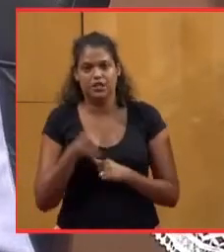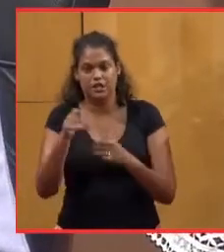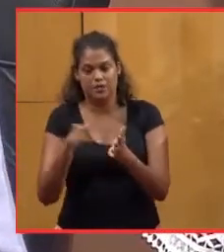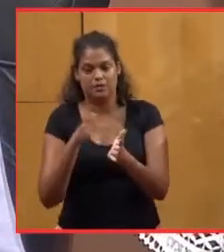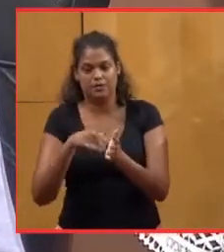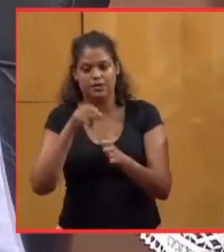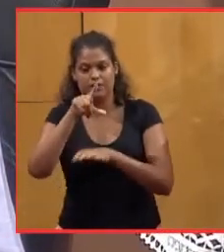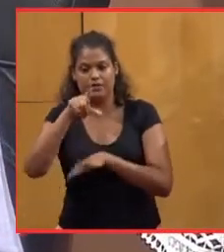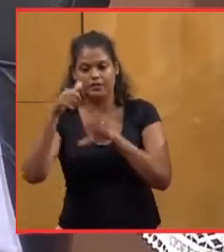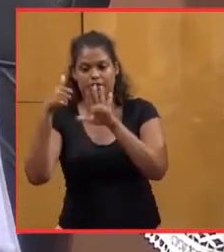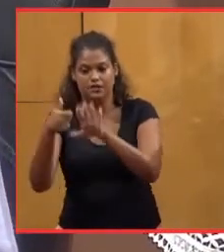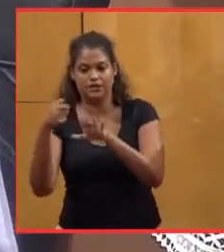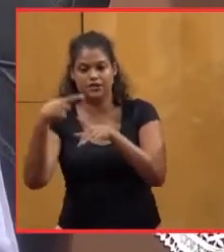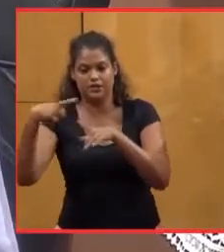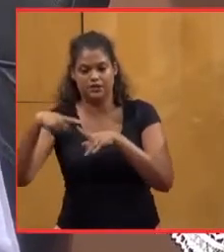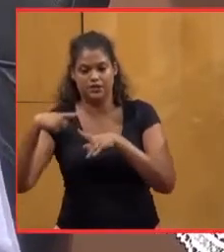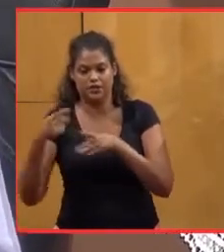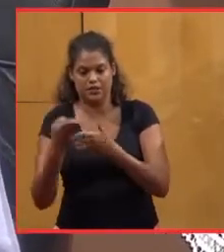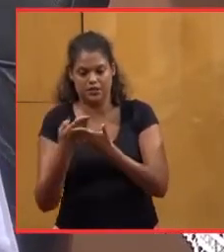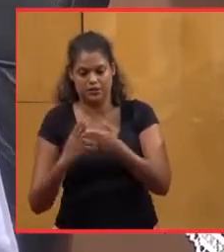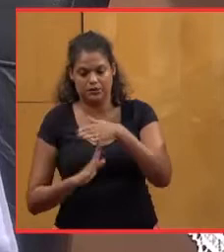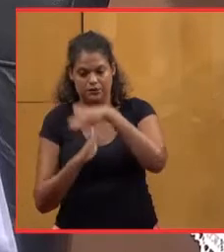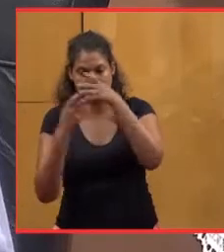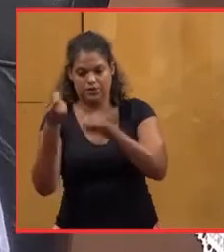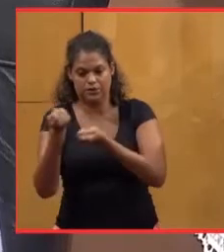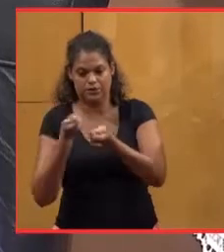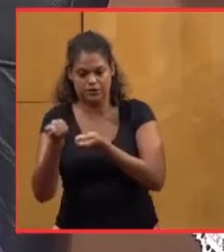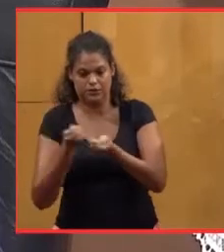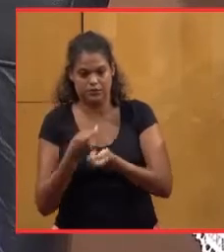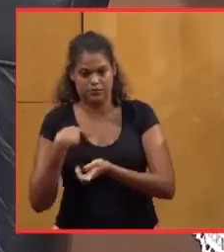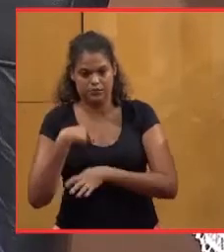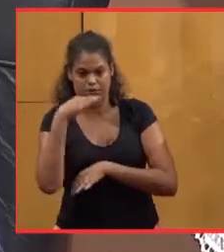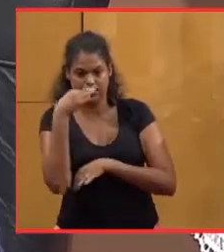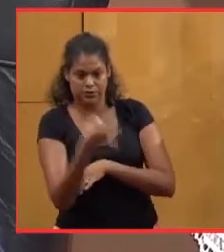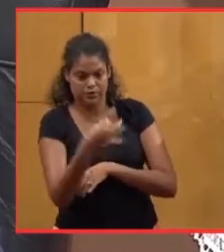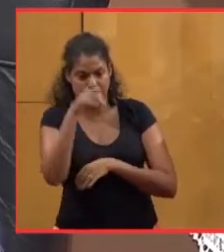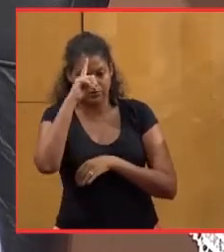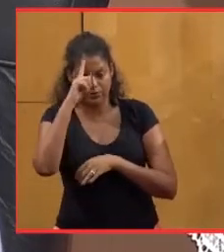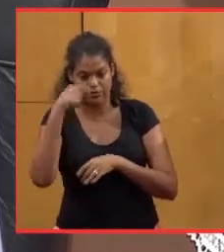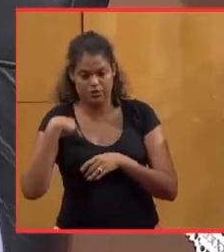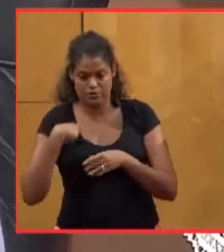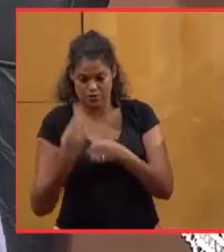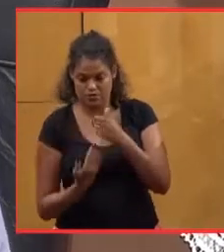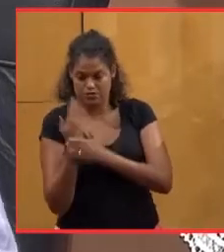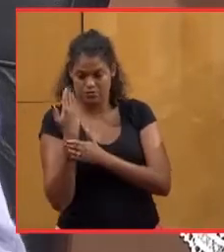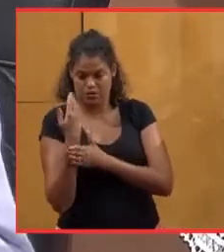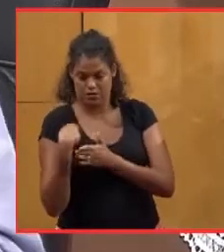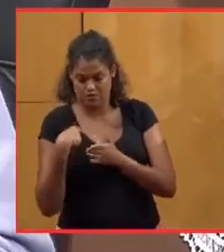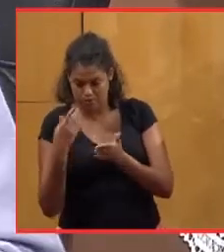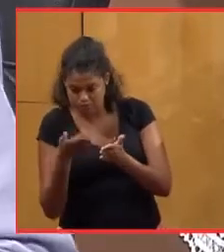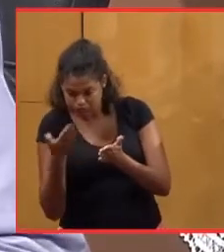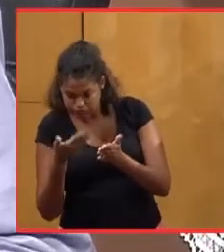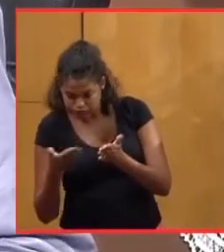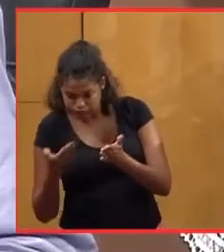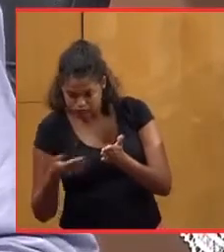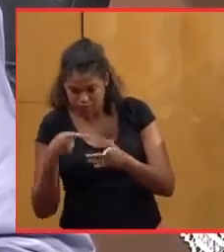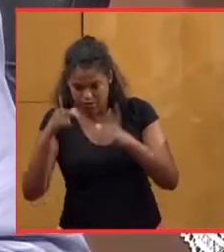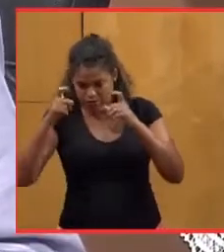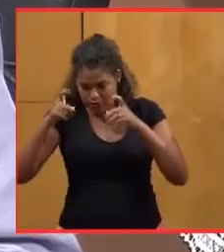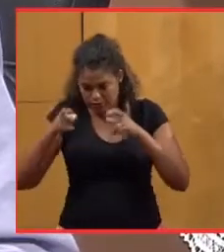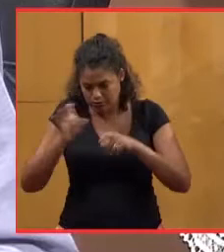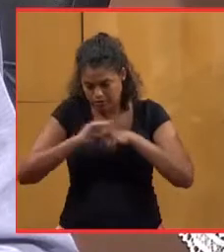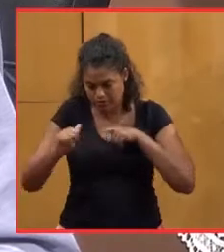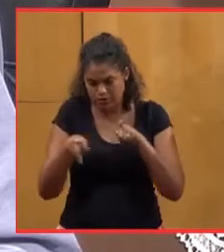26 du bilan détaillé du compte de gestion. Je le dis parce que j'ai pu le consulter ce matin, faire que quelques photos